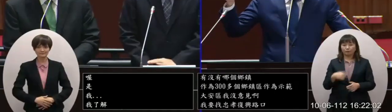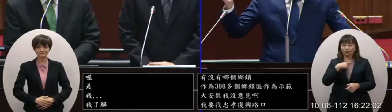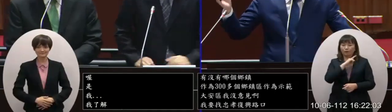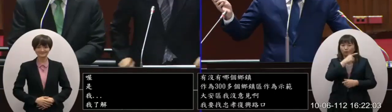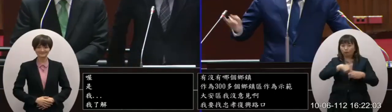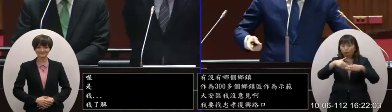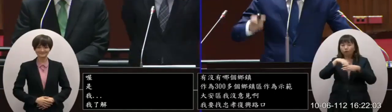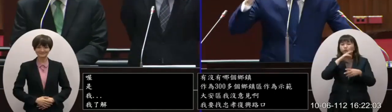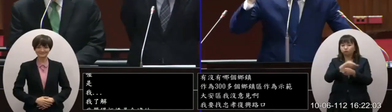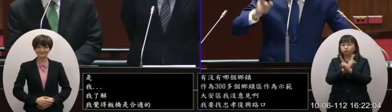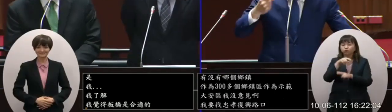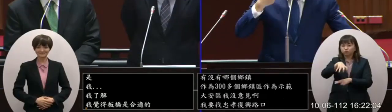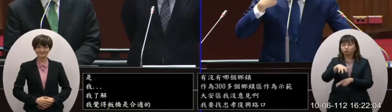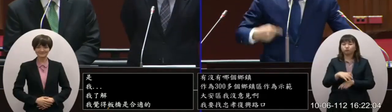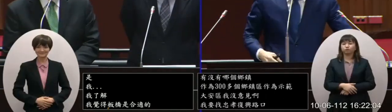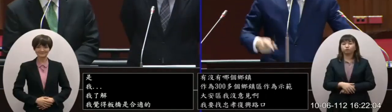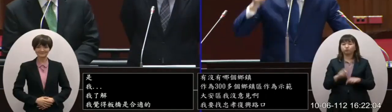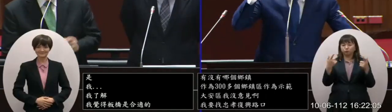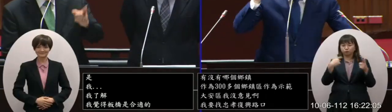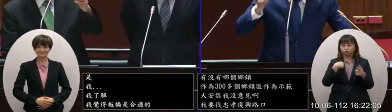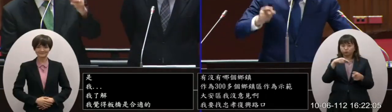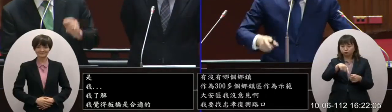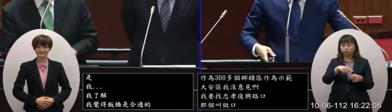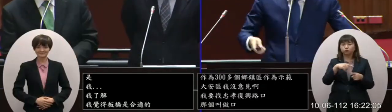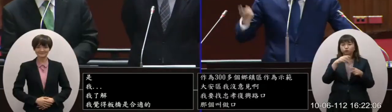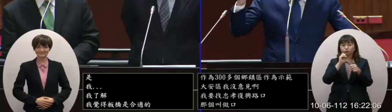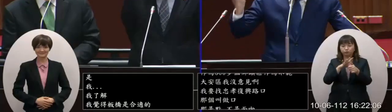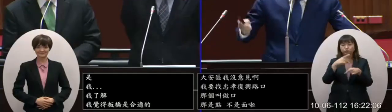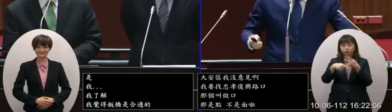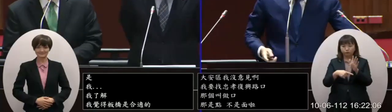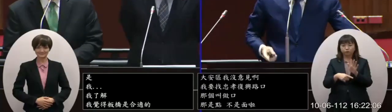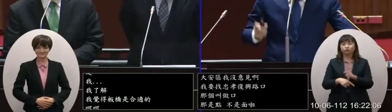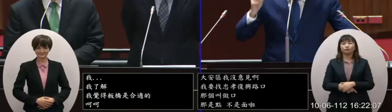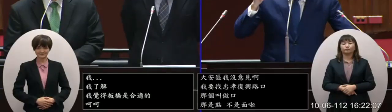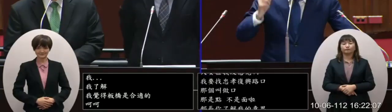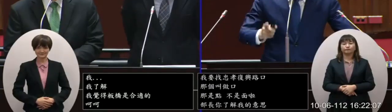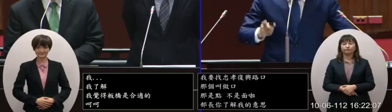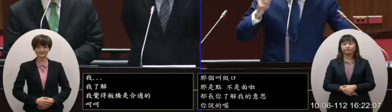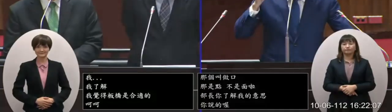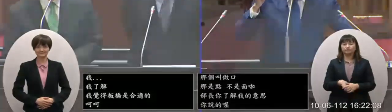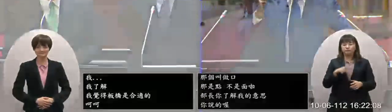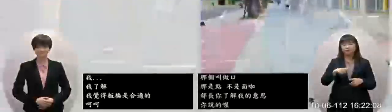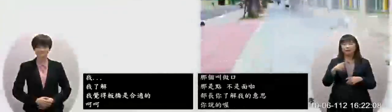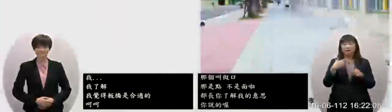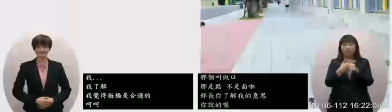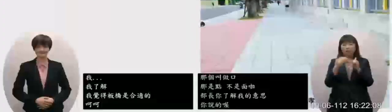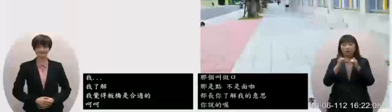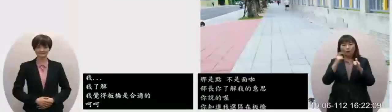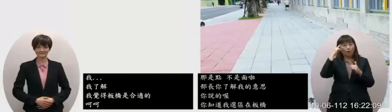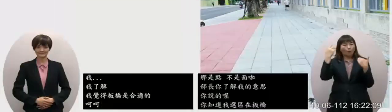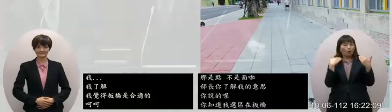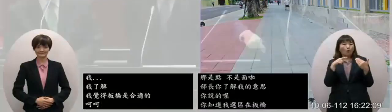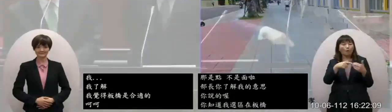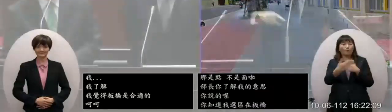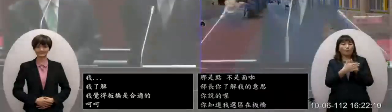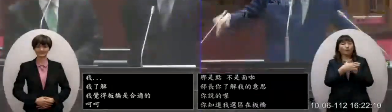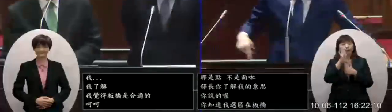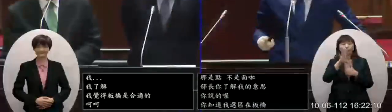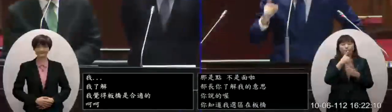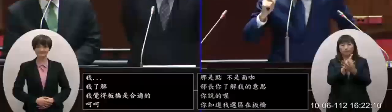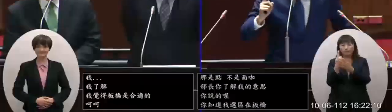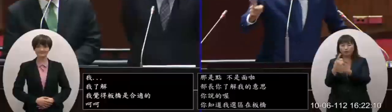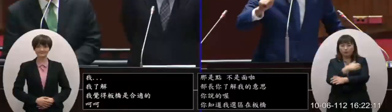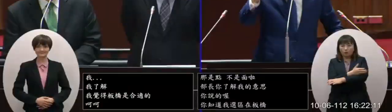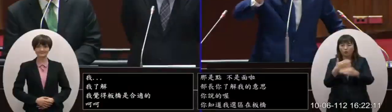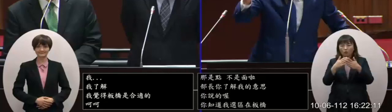選區在板橋但是我不是因為我的選區我告訴你為什麼這就是因為我要展因為政策要人民有感你每一個